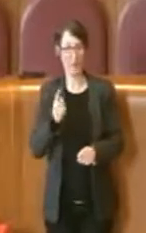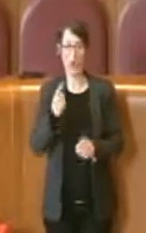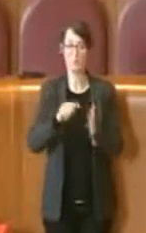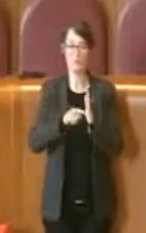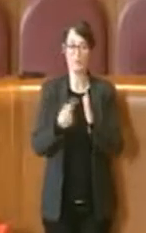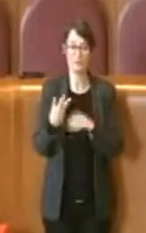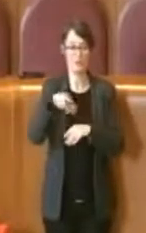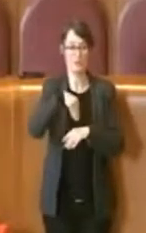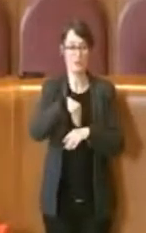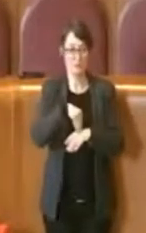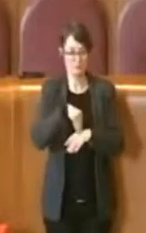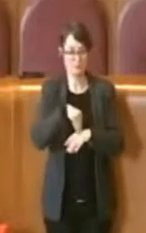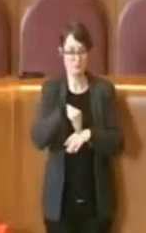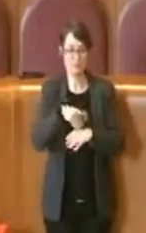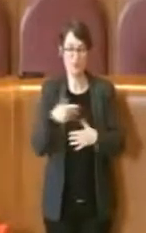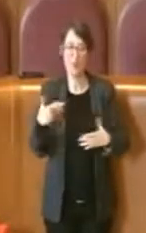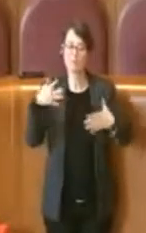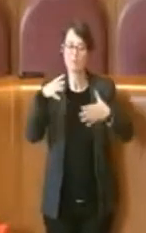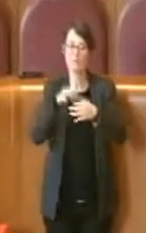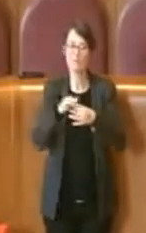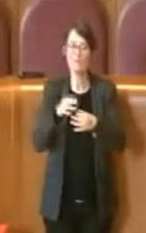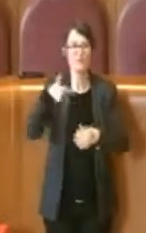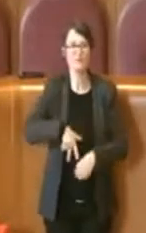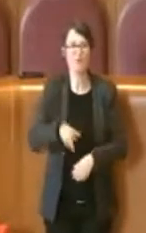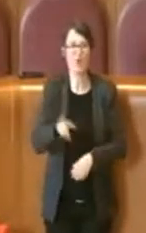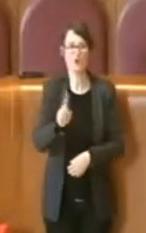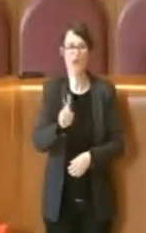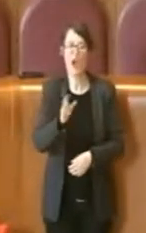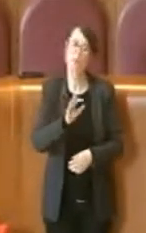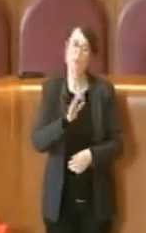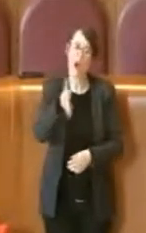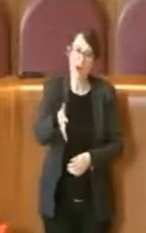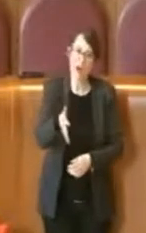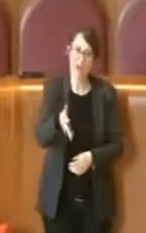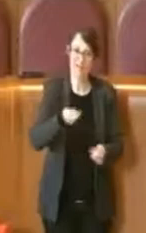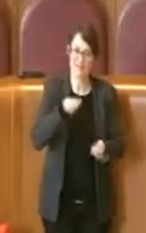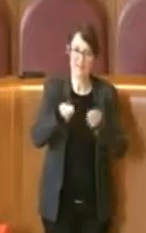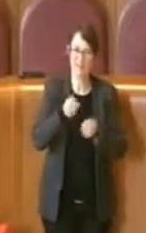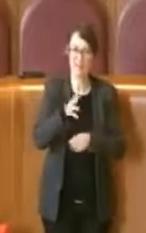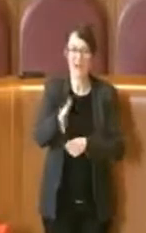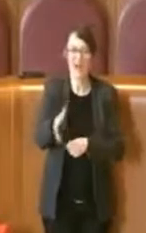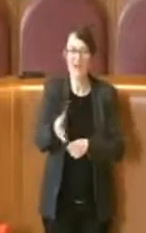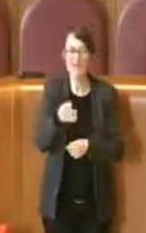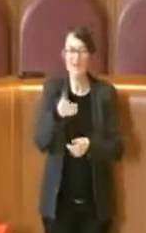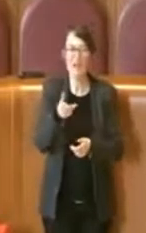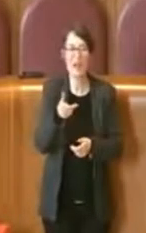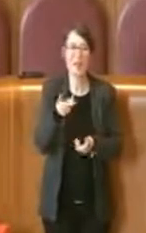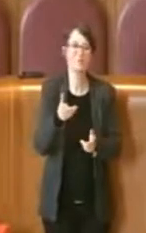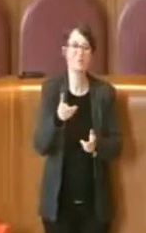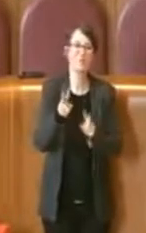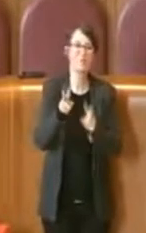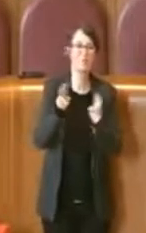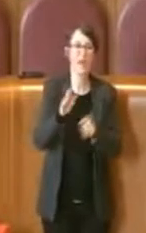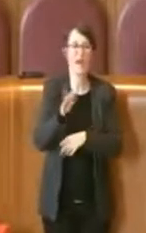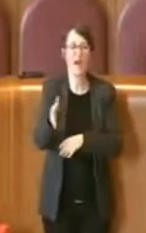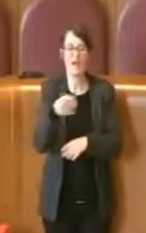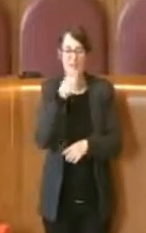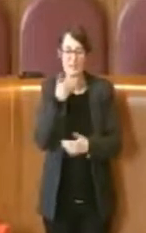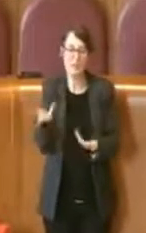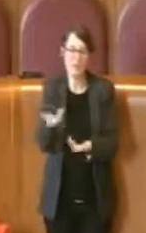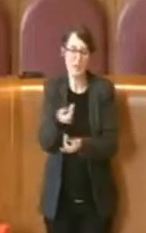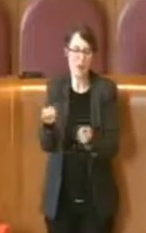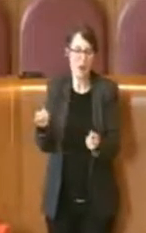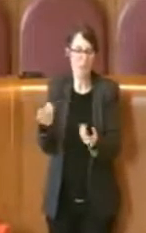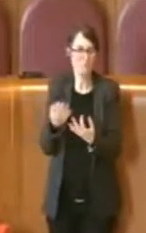in altre voci di spesa, che non è il sociale, vuol dire che sono a posto così con quanto dato in bilancio.